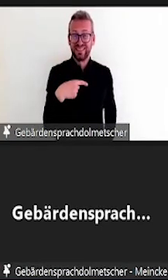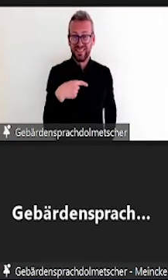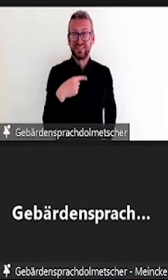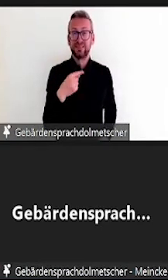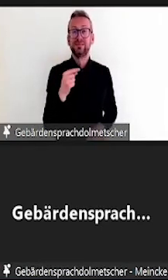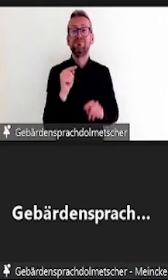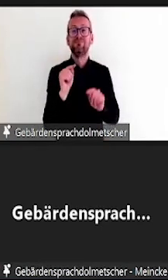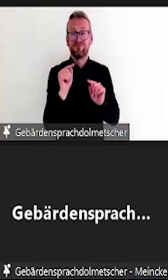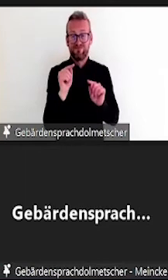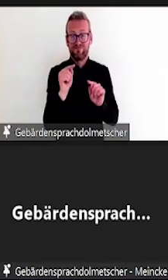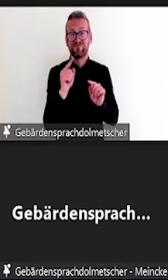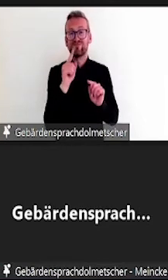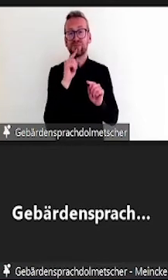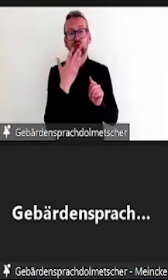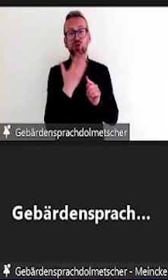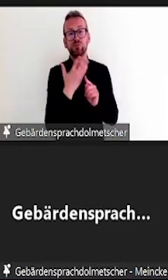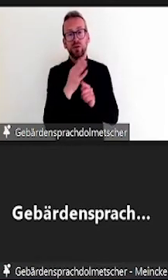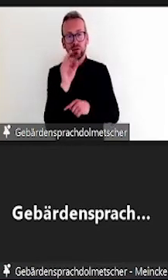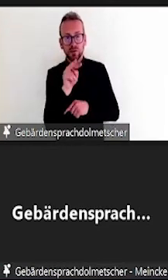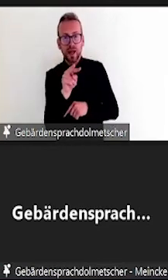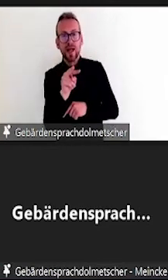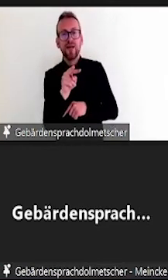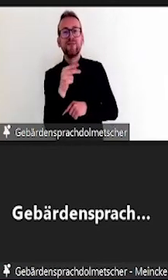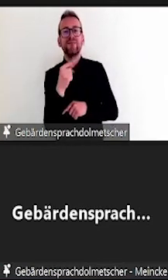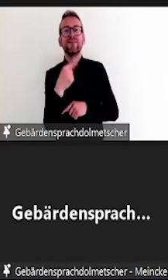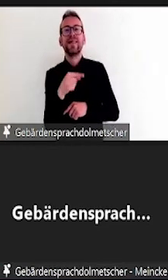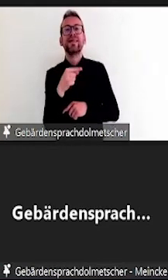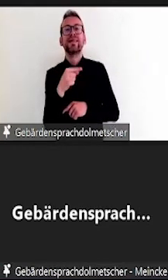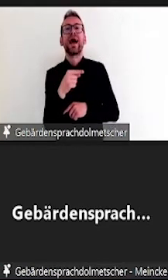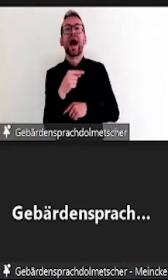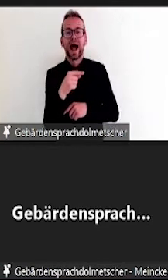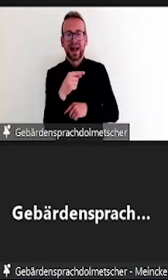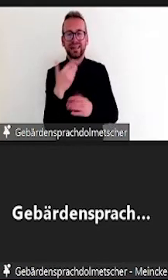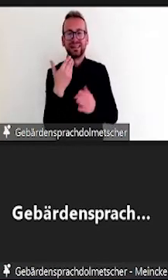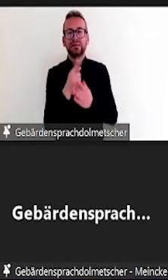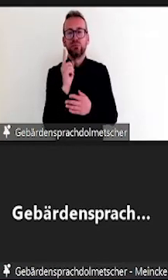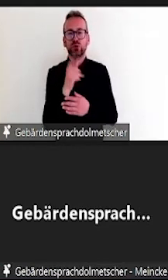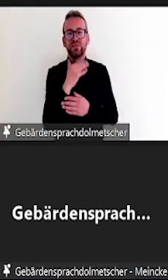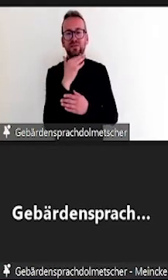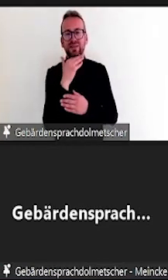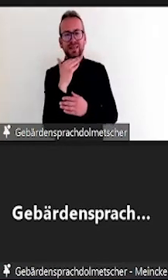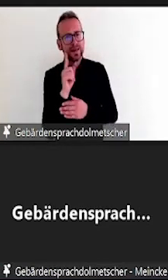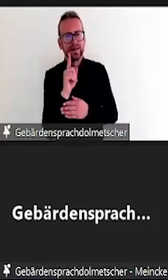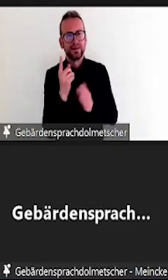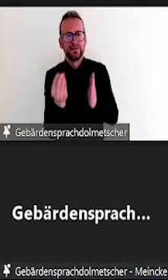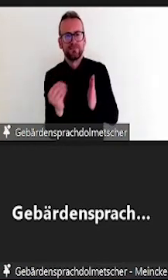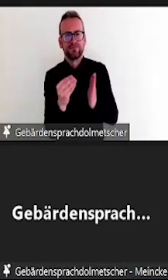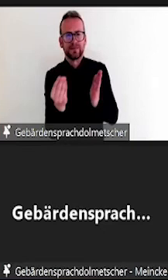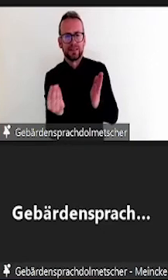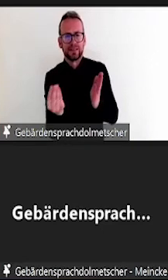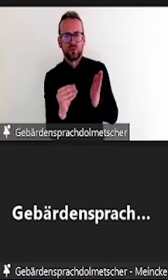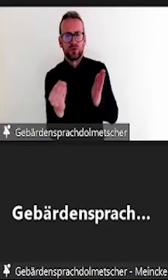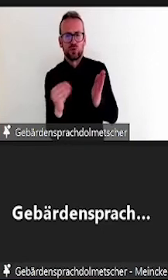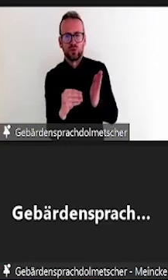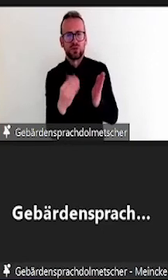Praxis schon Empfehlungen zu Teilaspekten barrierefreien Prüfens. Zum Beispiel zu der barrierefreien Gestaltung von Dokumenten.